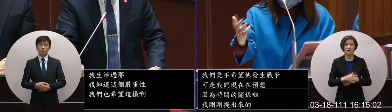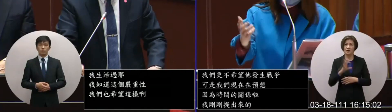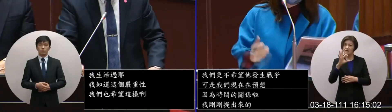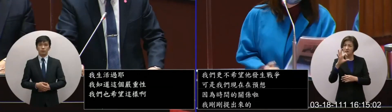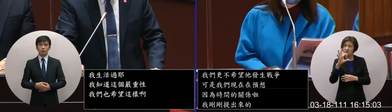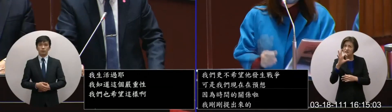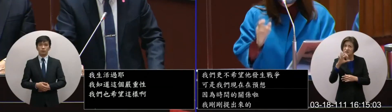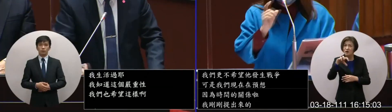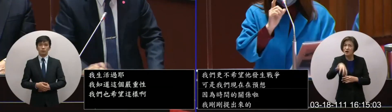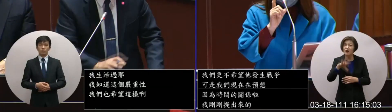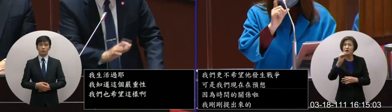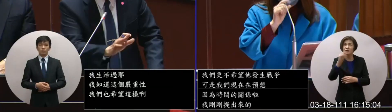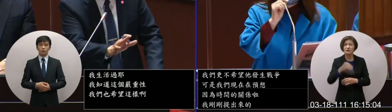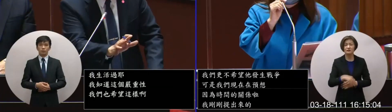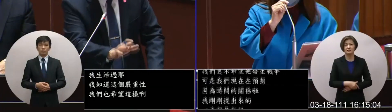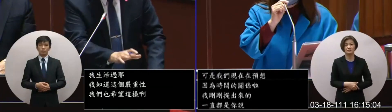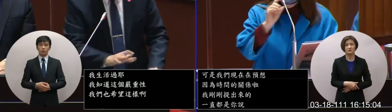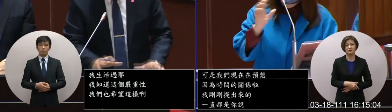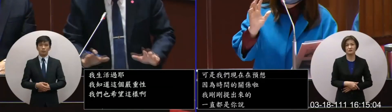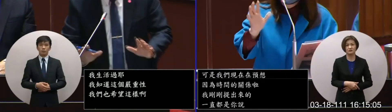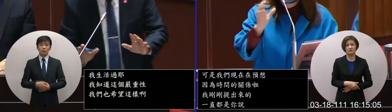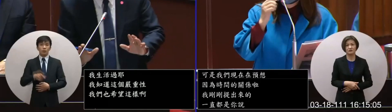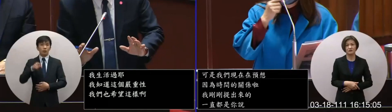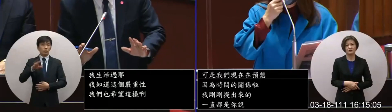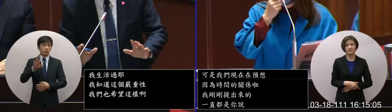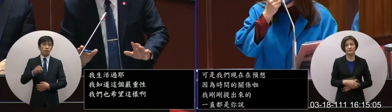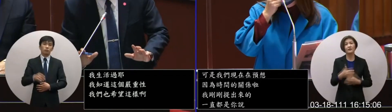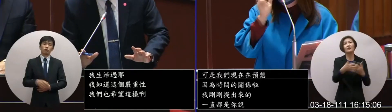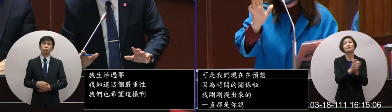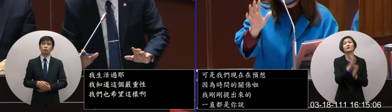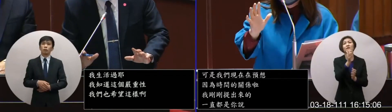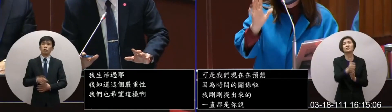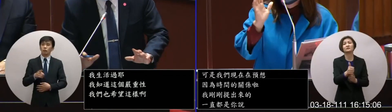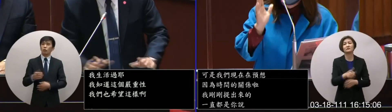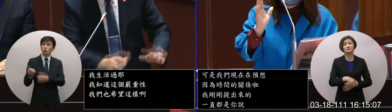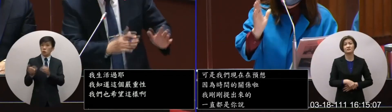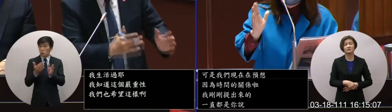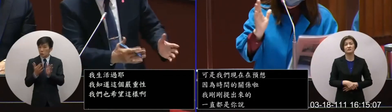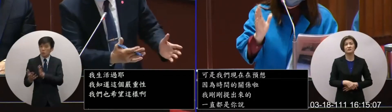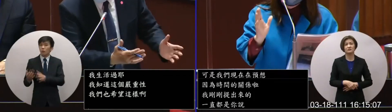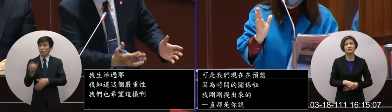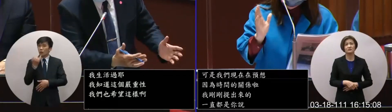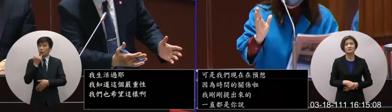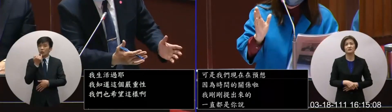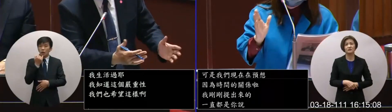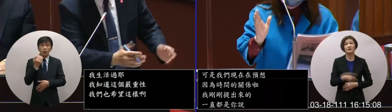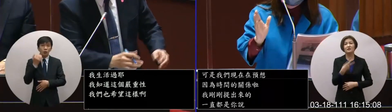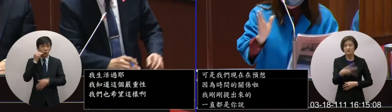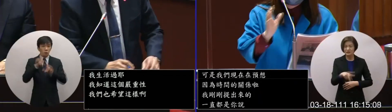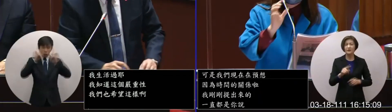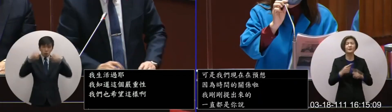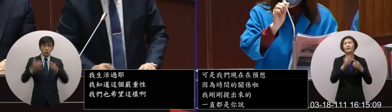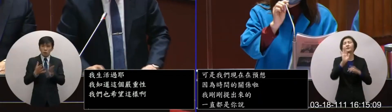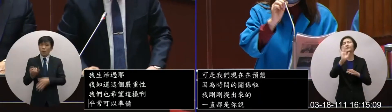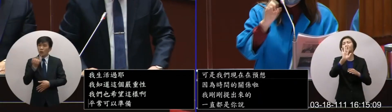所吗就这么简单疫情发生的部长我们不想在这里不想在这里证实这个部分